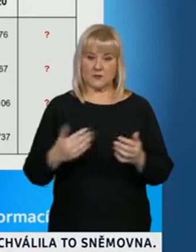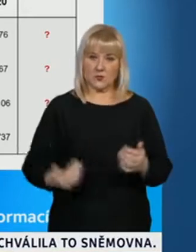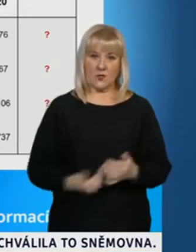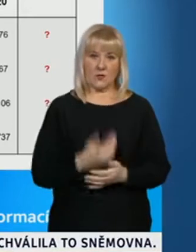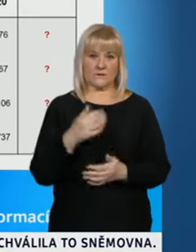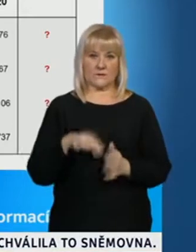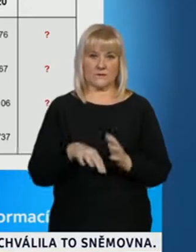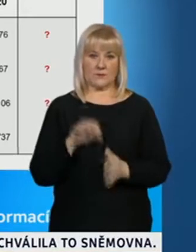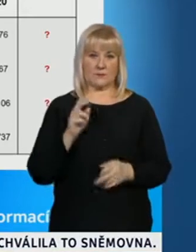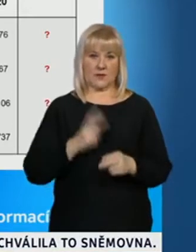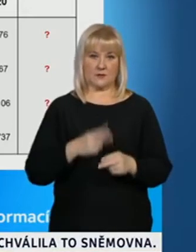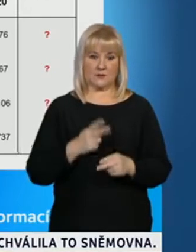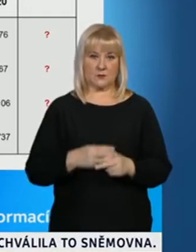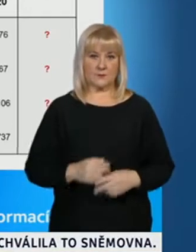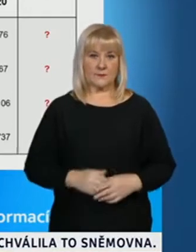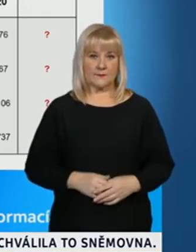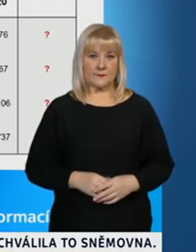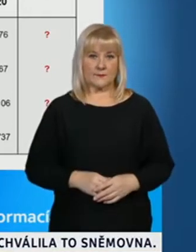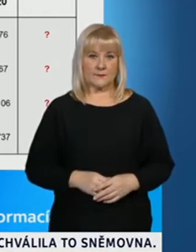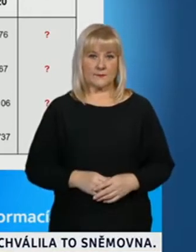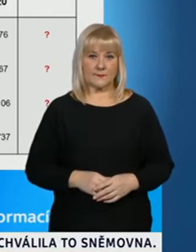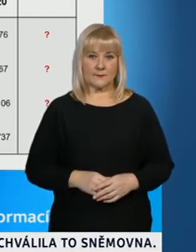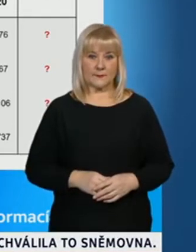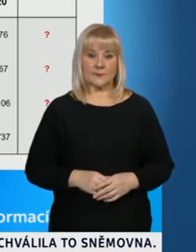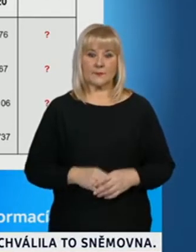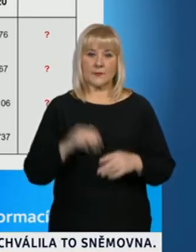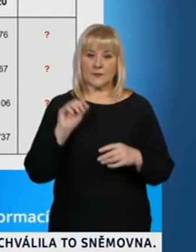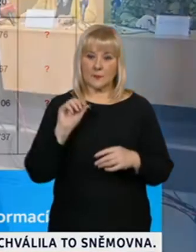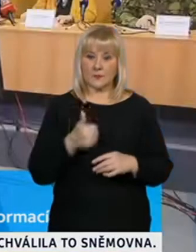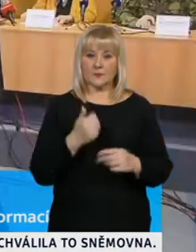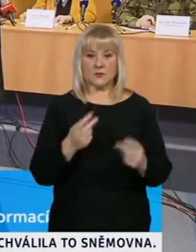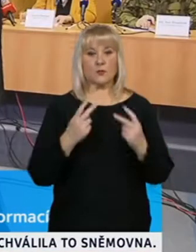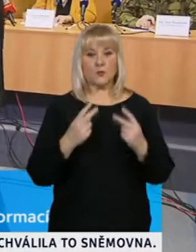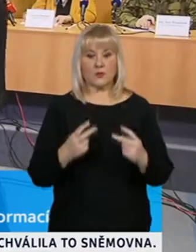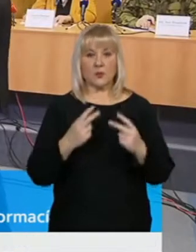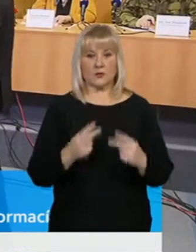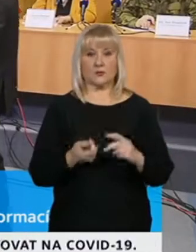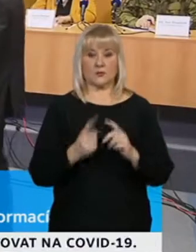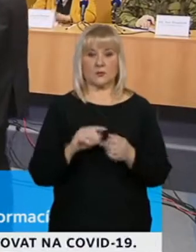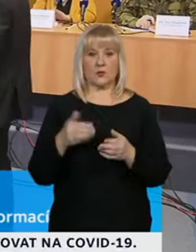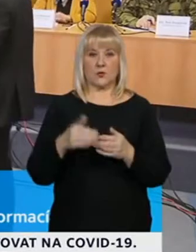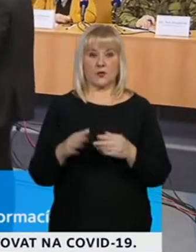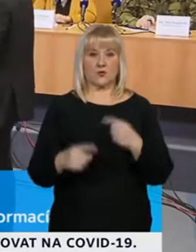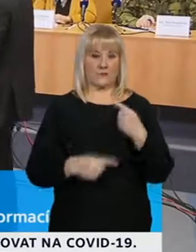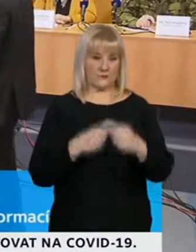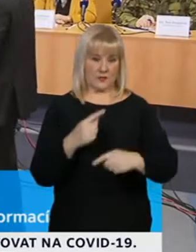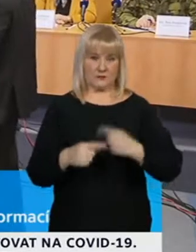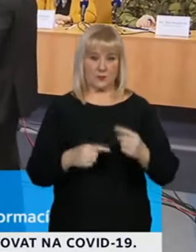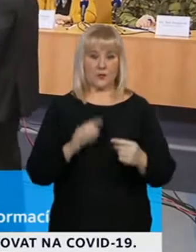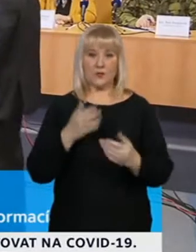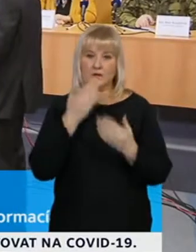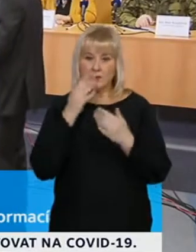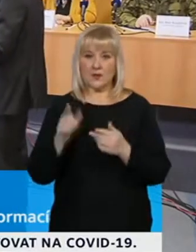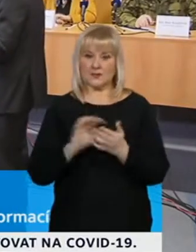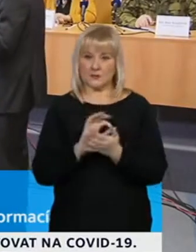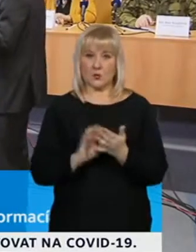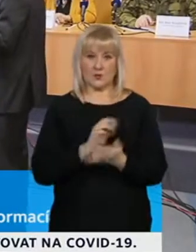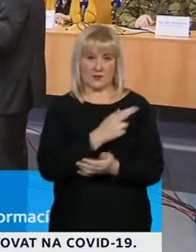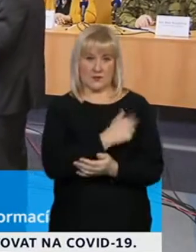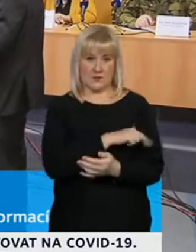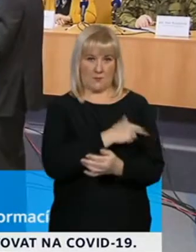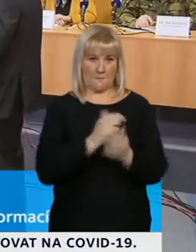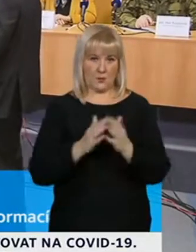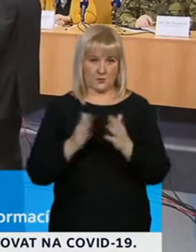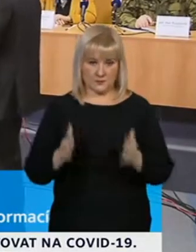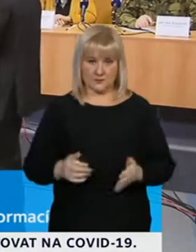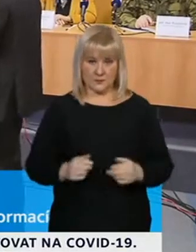diagnostikovaných pacientů. Úplně nejzásadnější samozřejmě pro ten další vývoj bude vývoj v nemocnicích. A tady